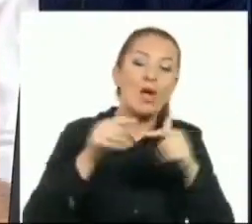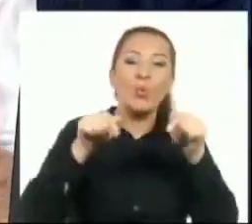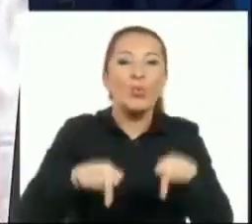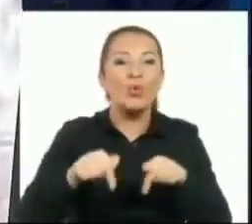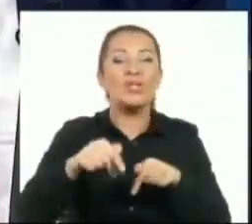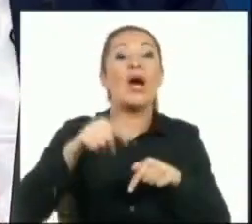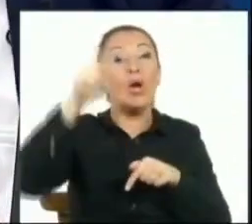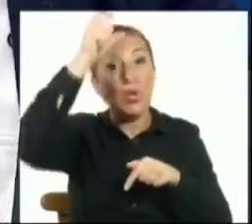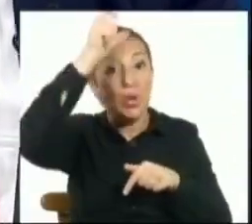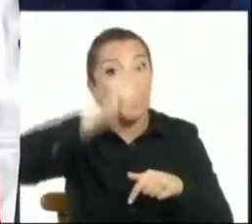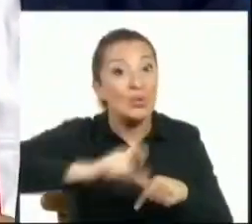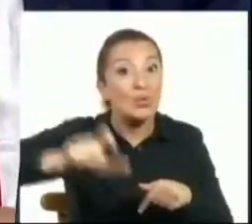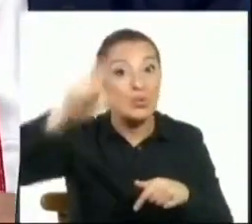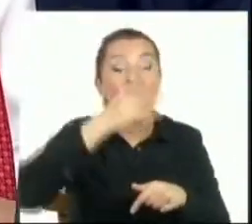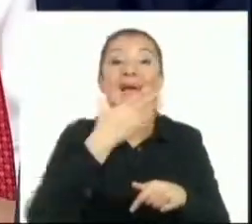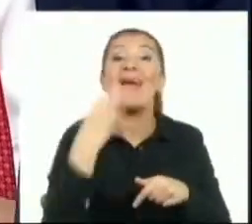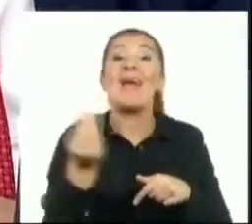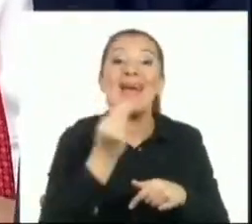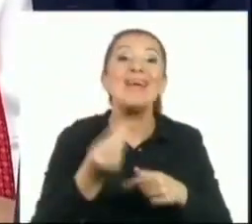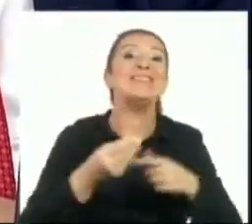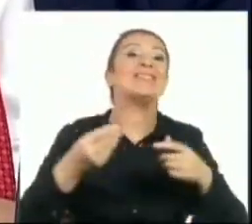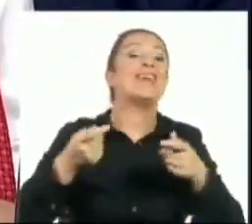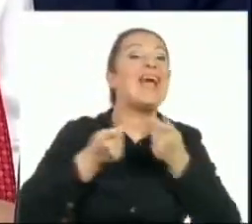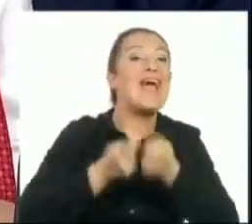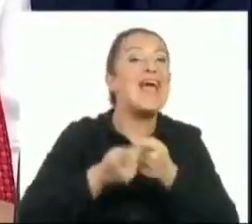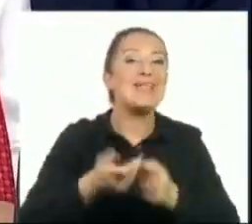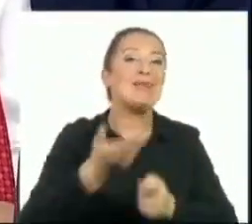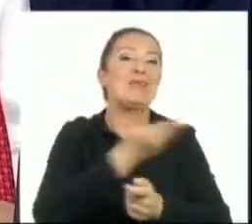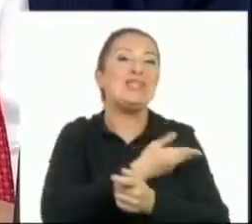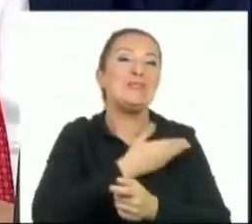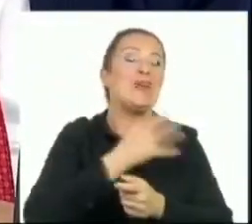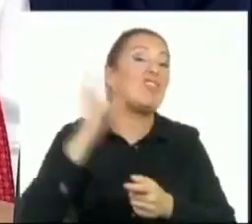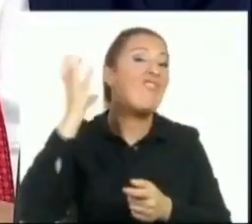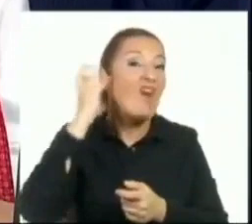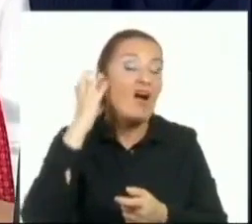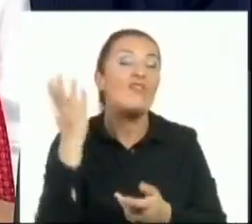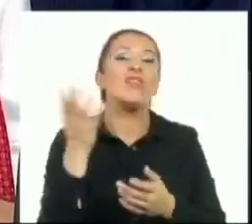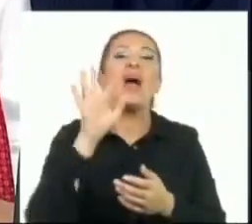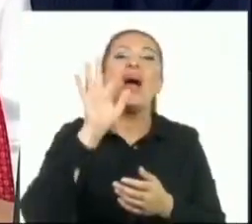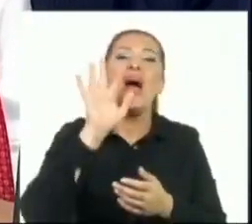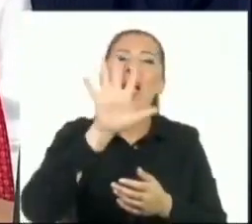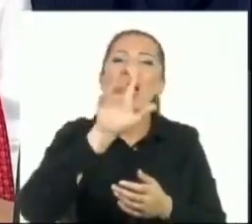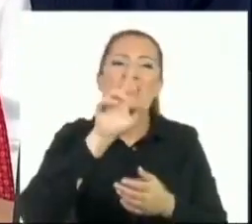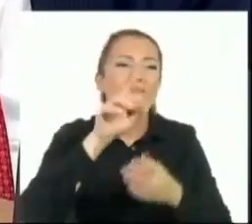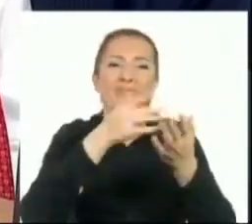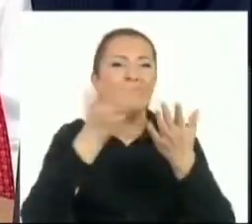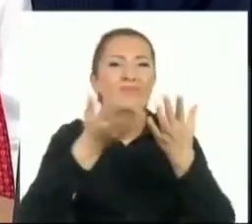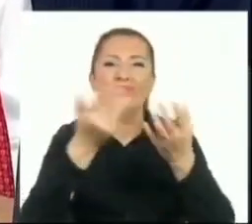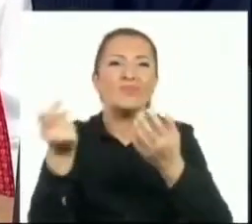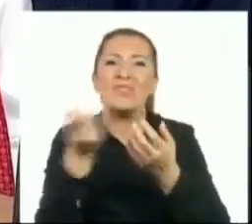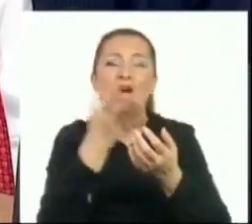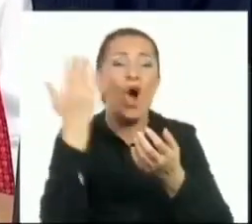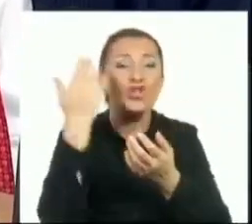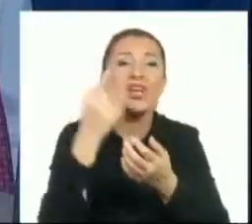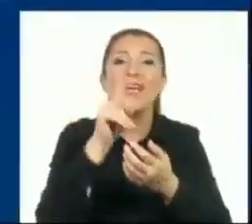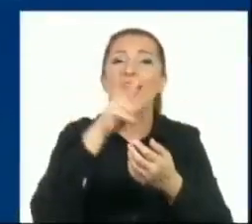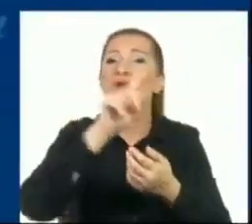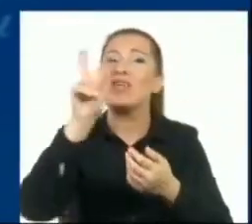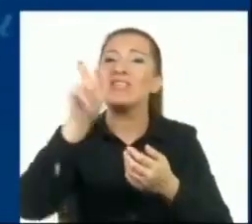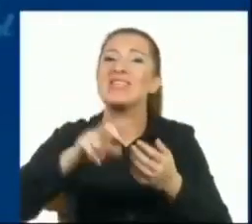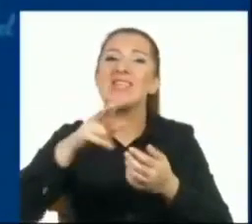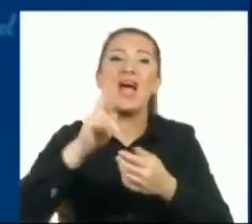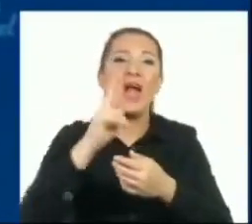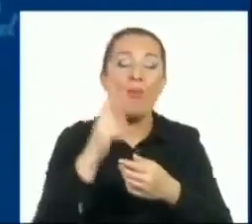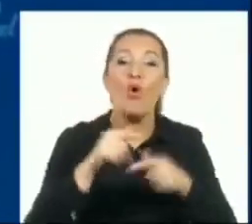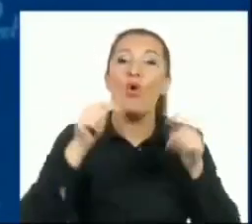Türkiye eee Gençlik ve Eğitim Hizmet Vakfı'na TÜRGEV diye bilinen vakfı elli bir milyon üç beş yüz doksan üç bin lira iki bin on sekiz raporu bu. Burada